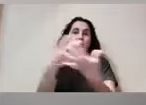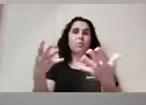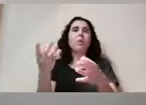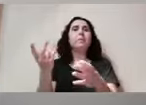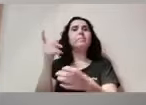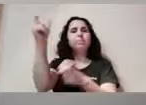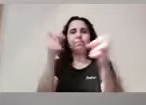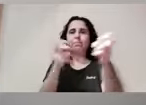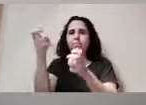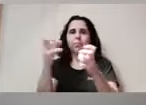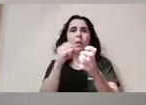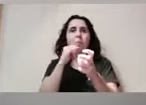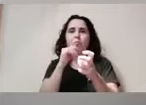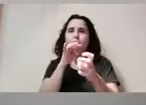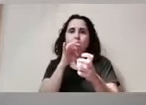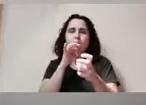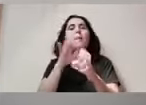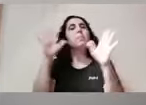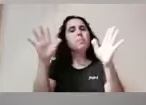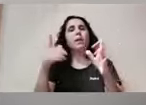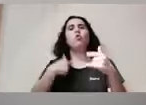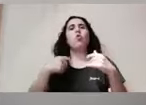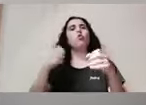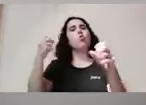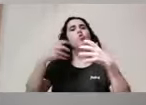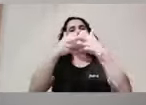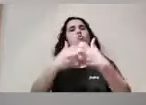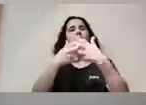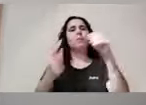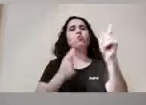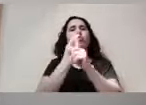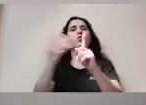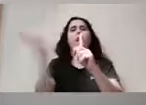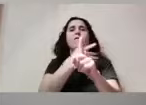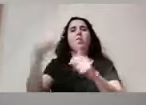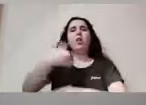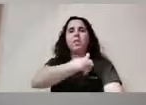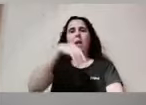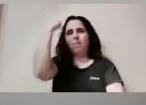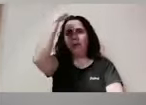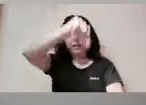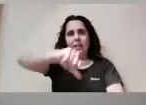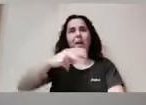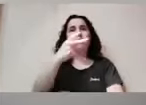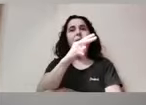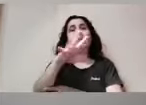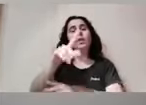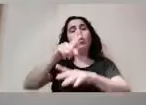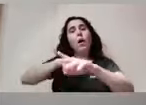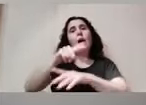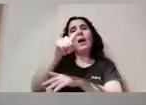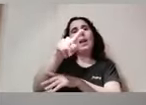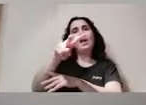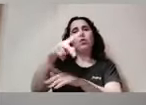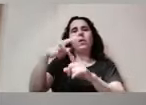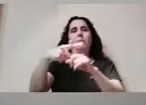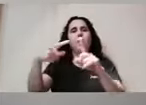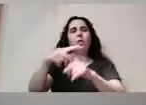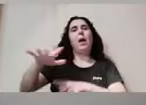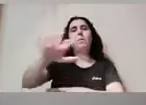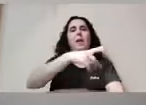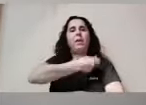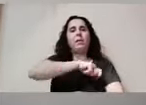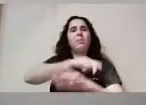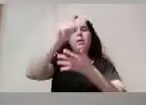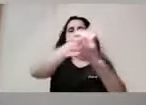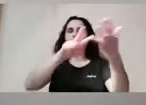però es farem visibles i lluitarem contra les violències masclistes. El 25, a les 12 del migdia, es